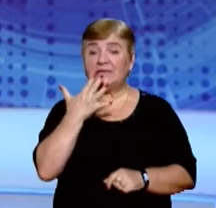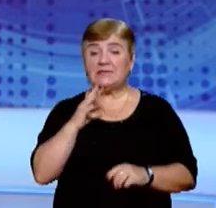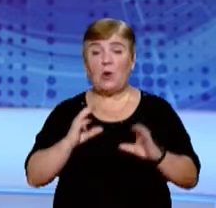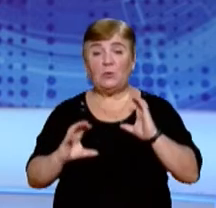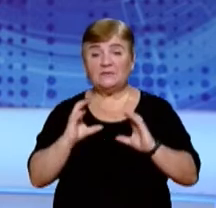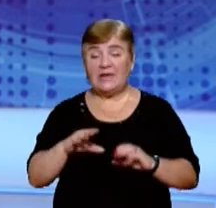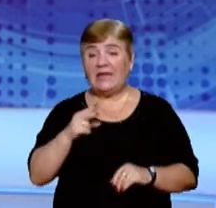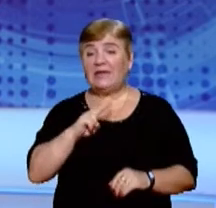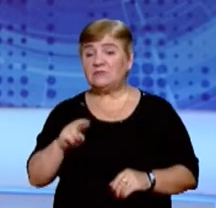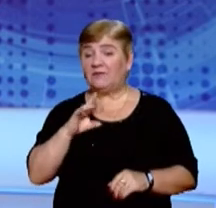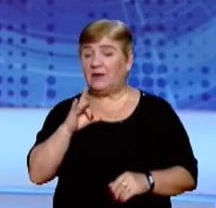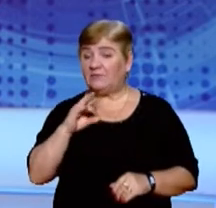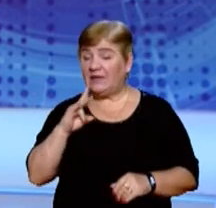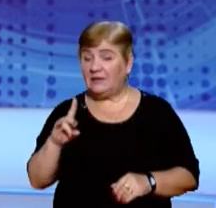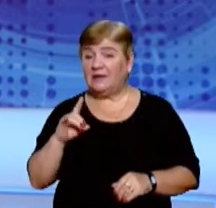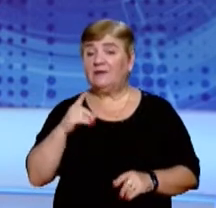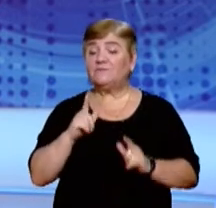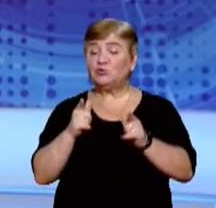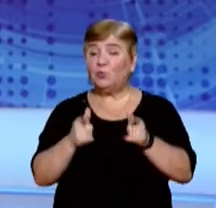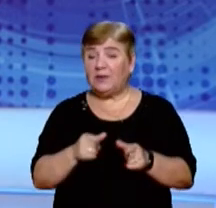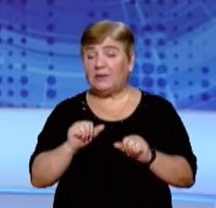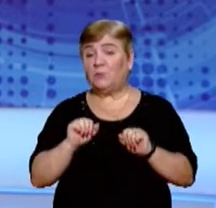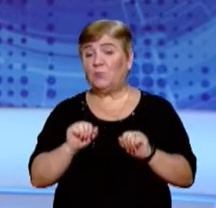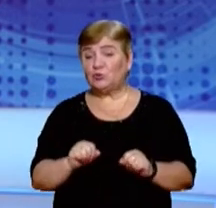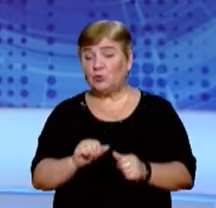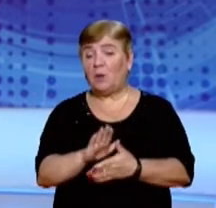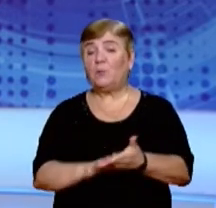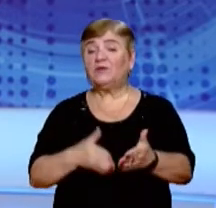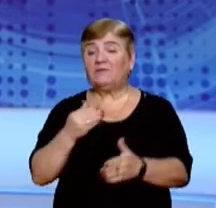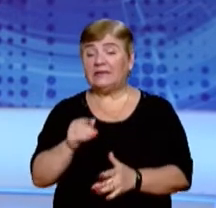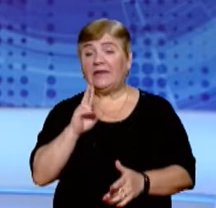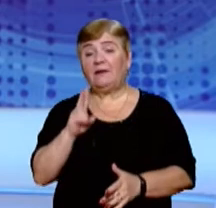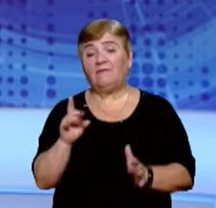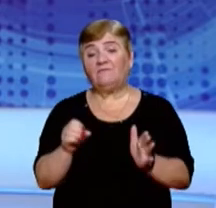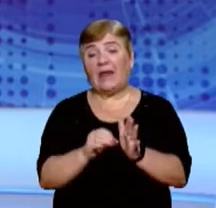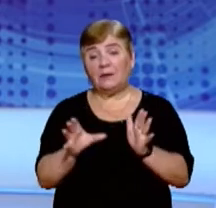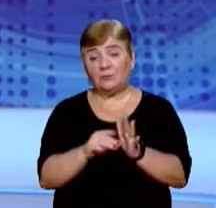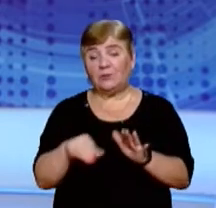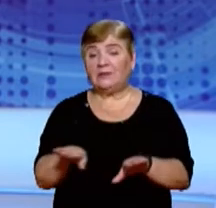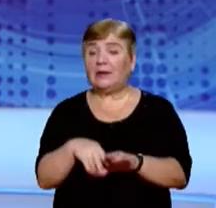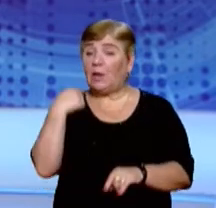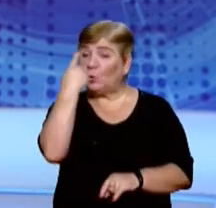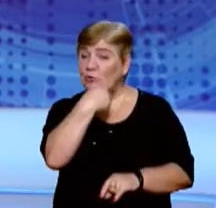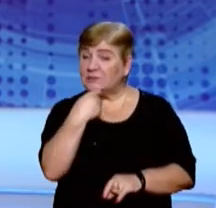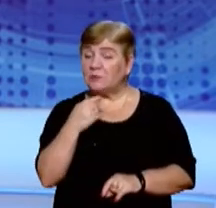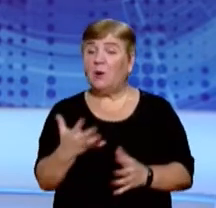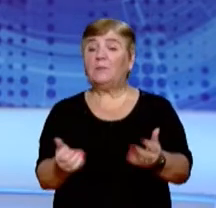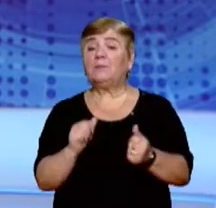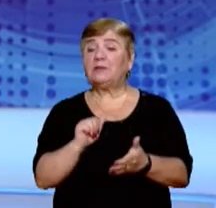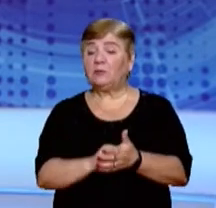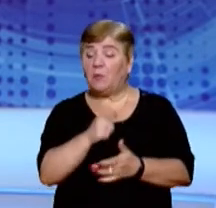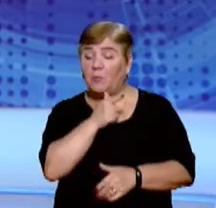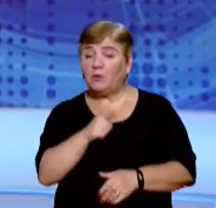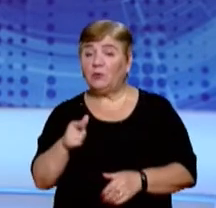університету Ярослав Агій сказав, вступники можуть подавати їх як в електронній формі, так і особисто. Прийматимуть документи